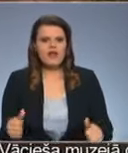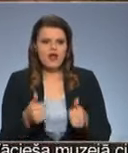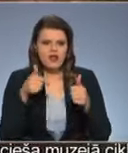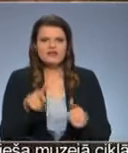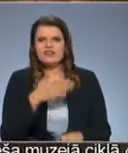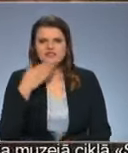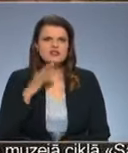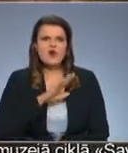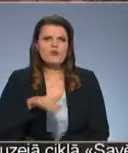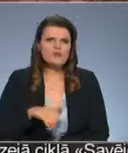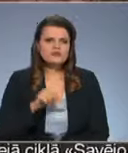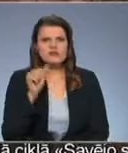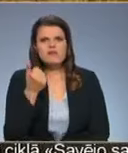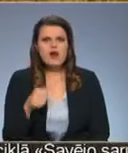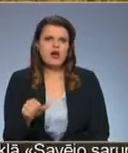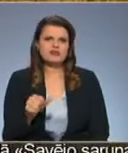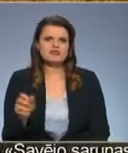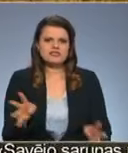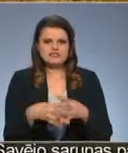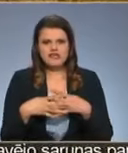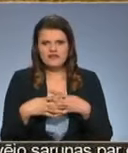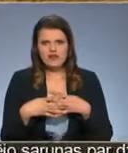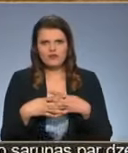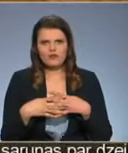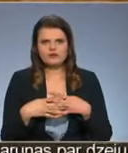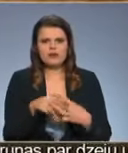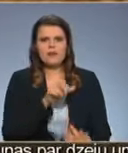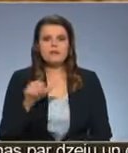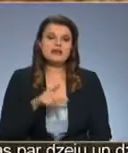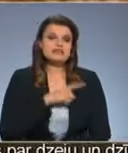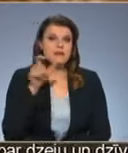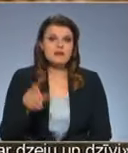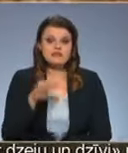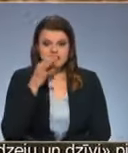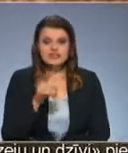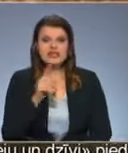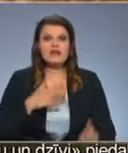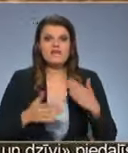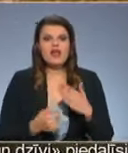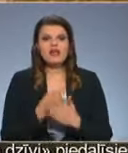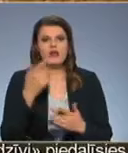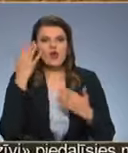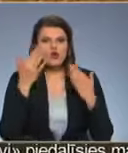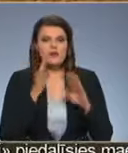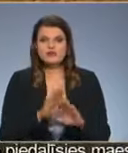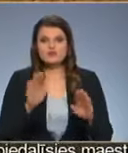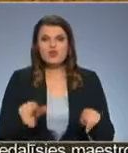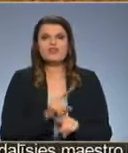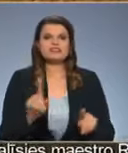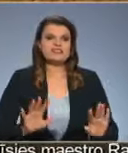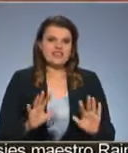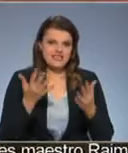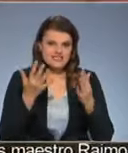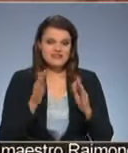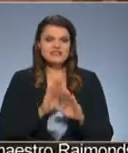nav pēc tam mākslīgi savienots. Pats meistars atzīst, ka ir vēlējies radīt romantisku izstādu, un tas ir izdevies.